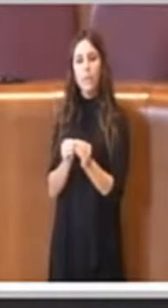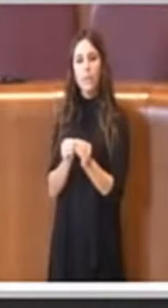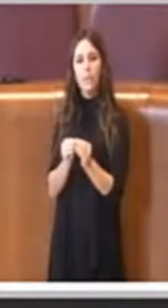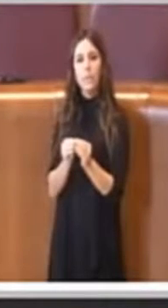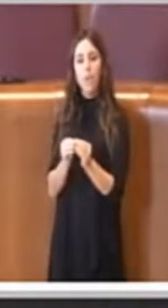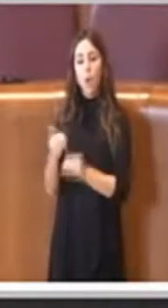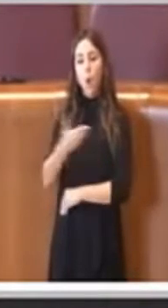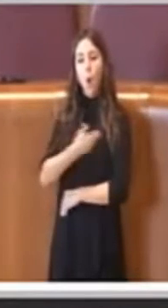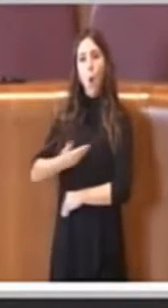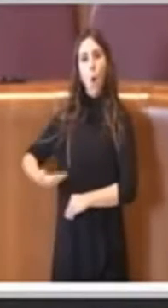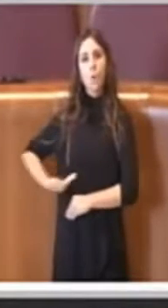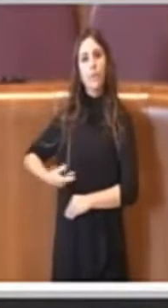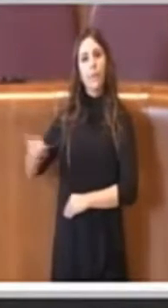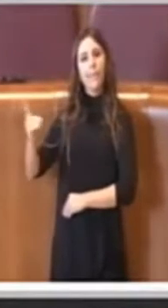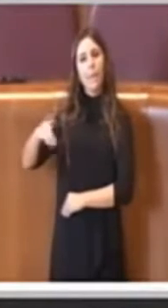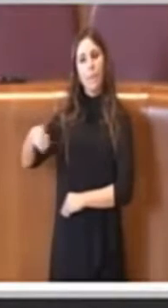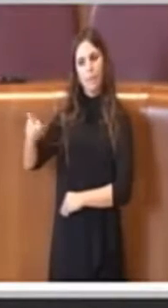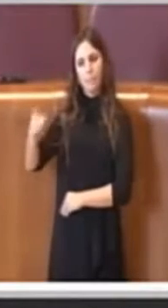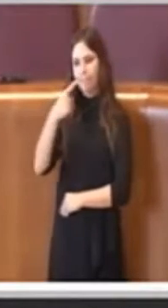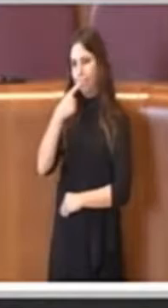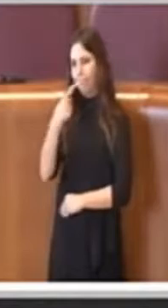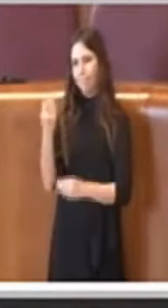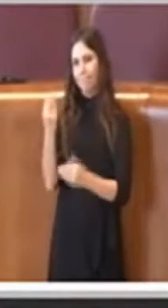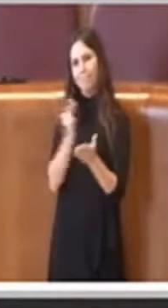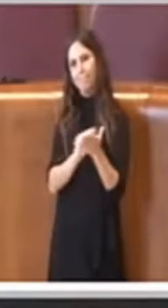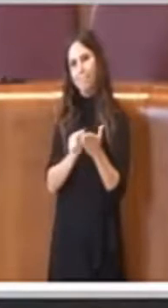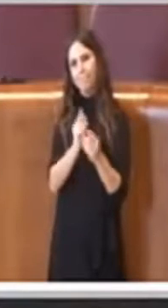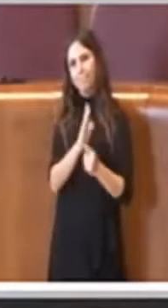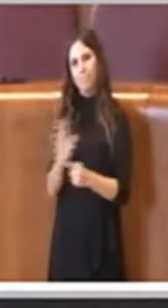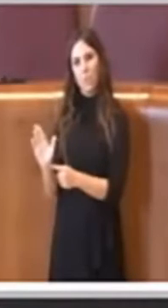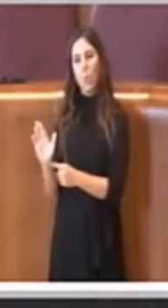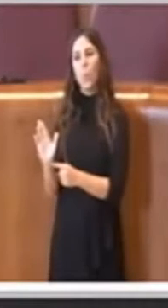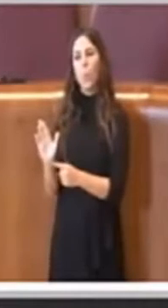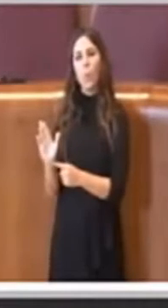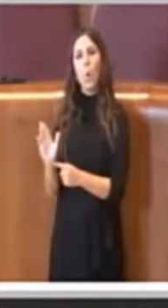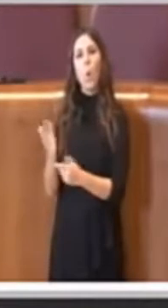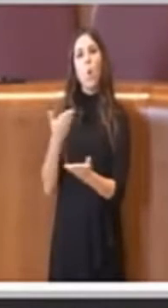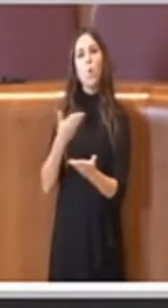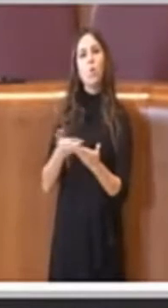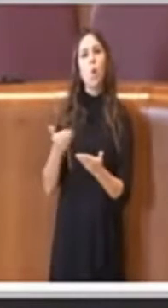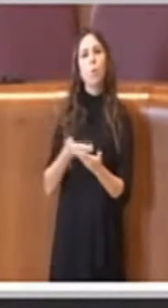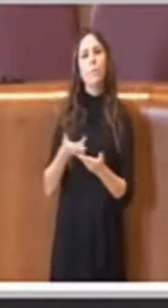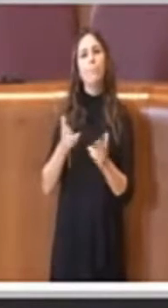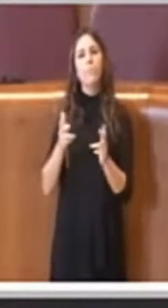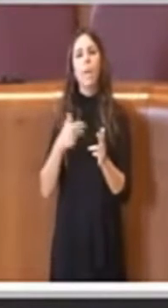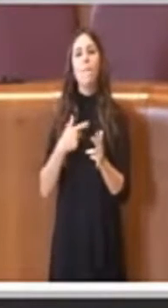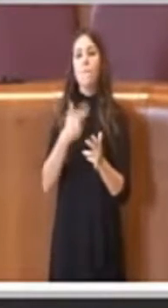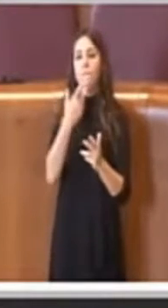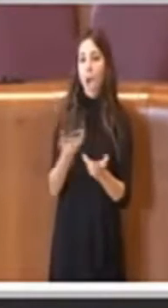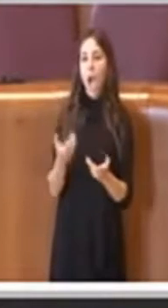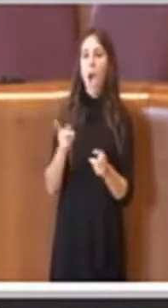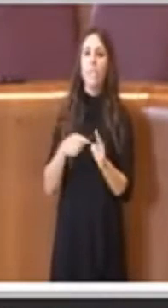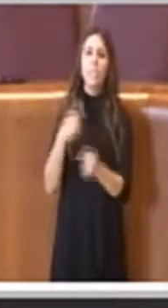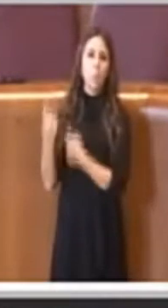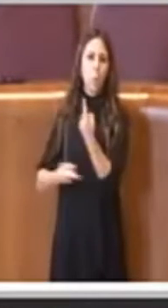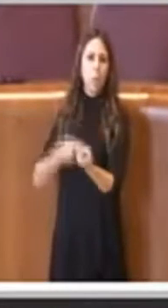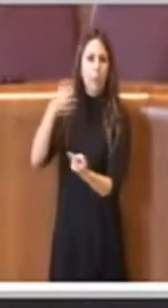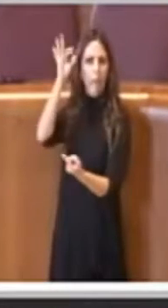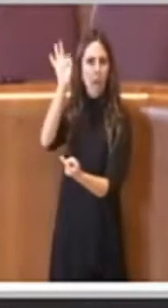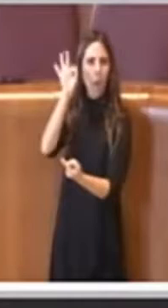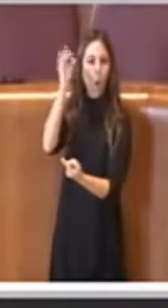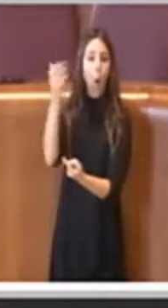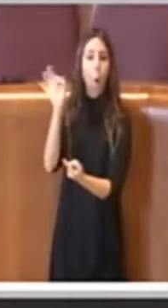il consigliere De Priamo sulle notizie che hanno dato i telegiornali su quello che sta facendo l'Inghilterra, ma anche noi